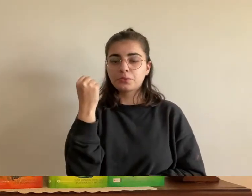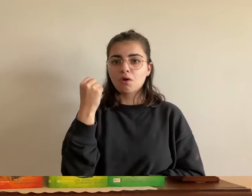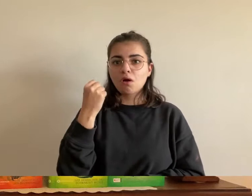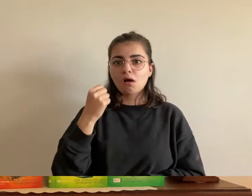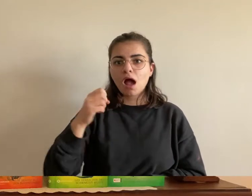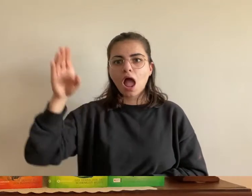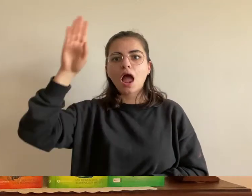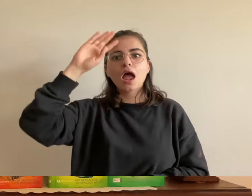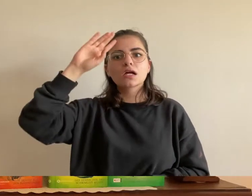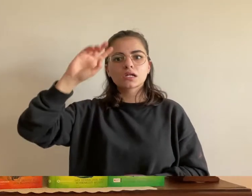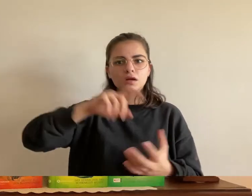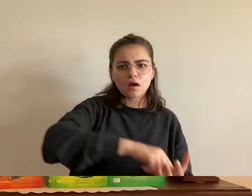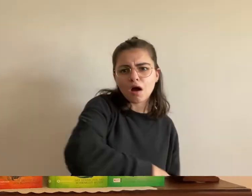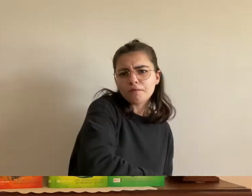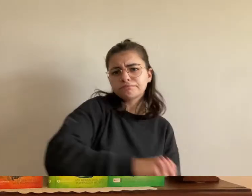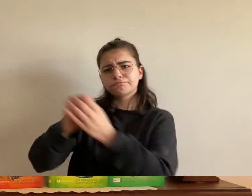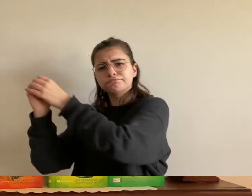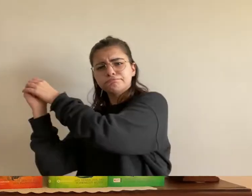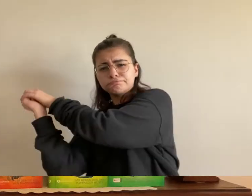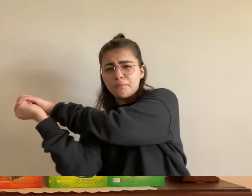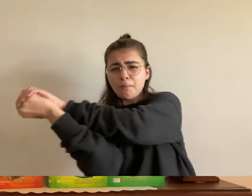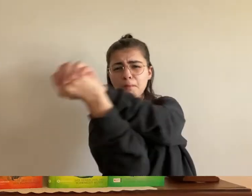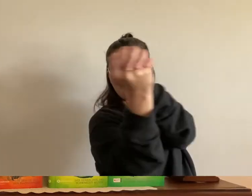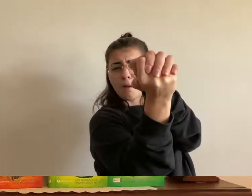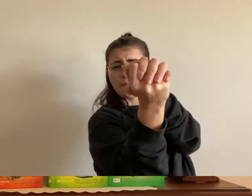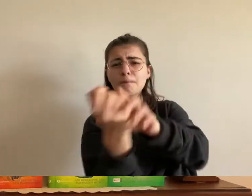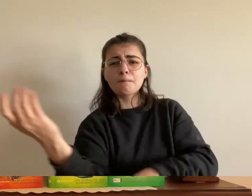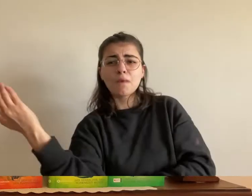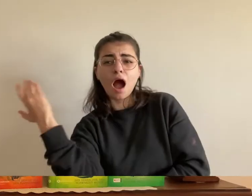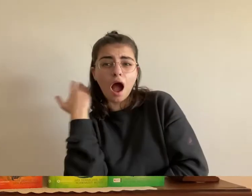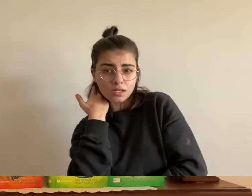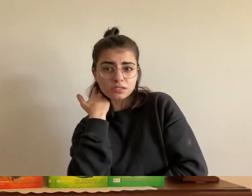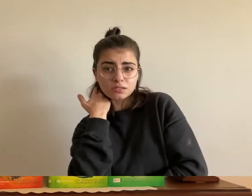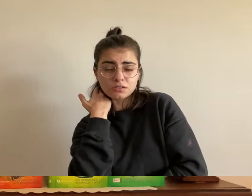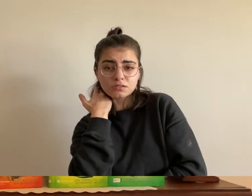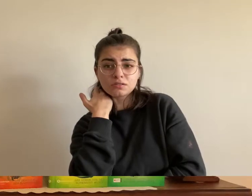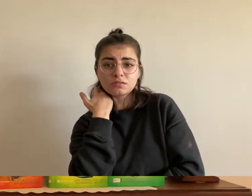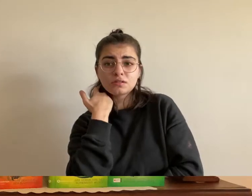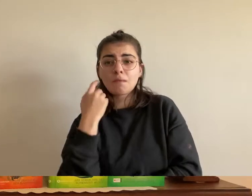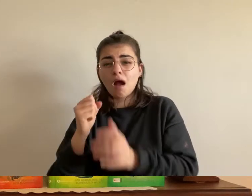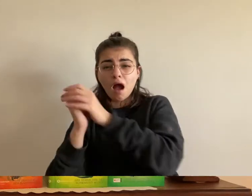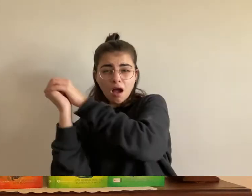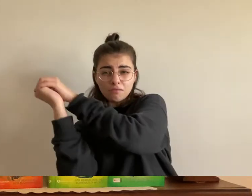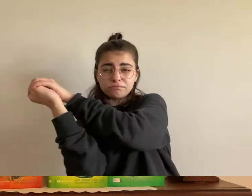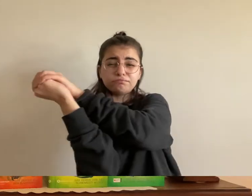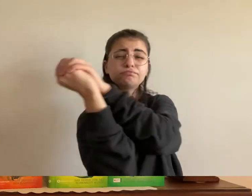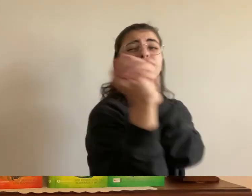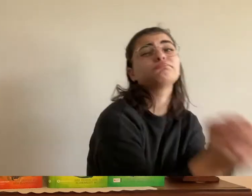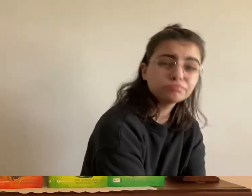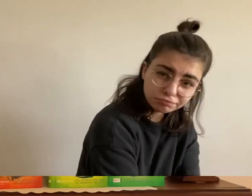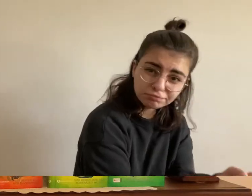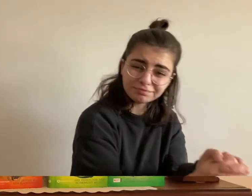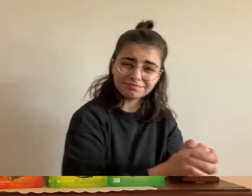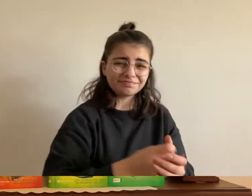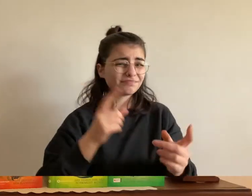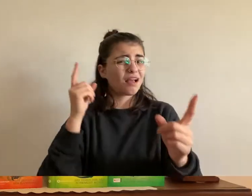die gelegenheit sofort und versetzte dem großen vogelwesen einen hieb gegen den hals doch er rutschte ab